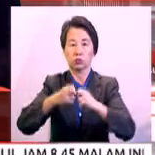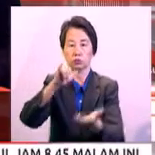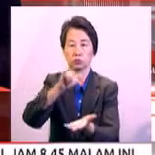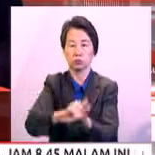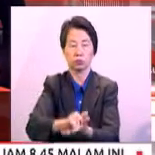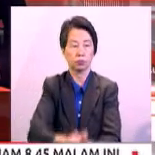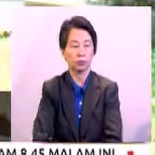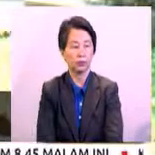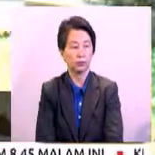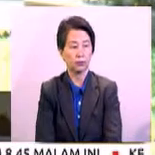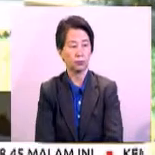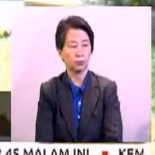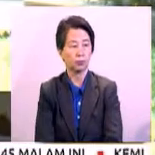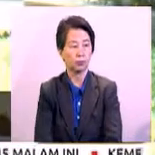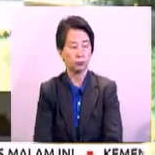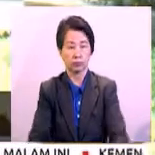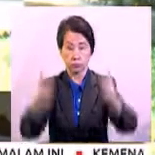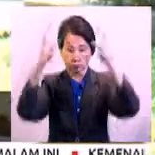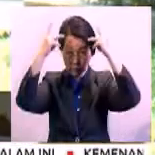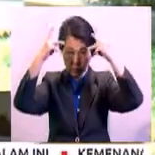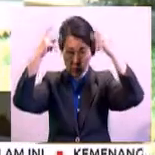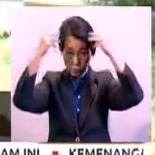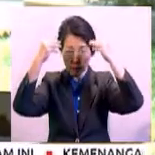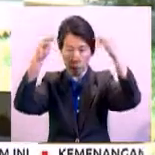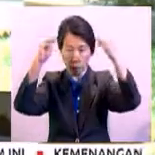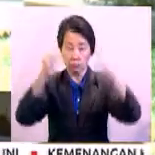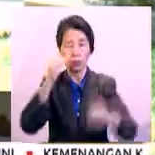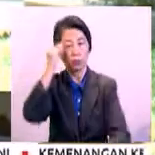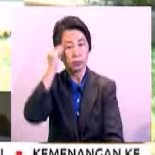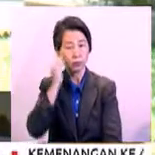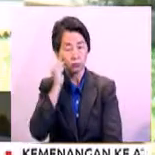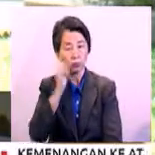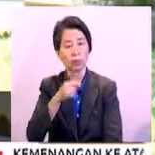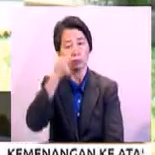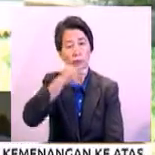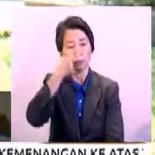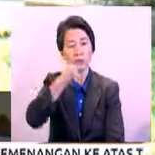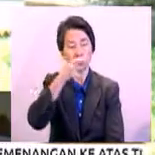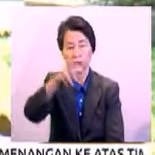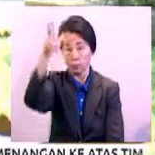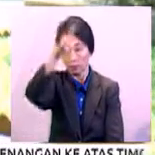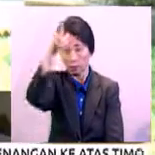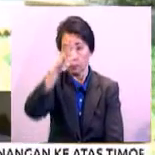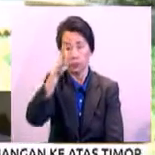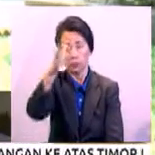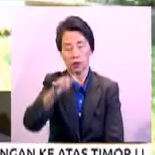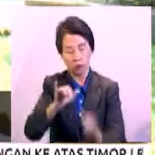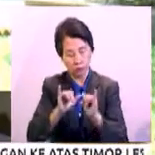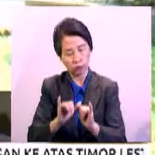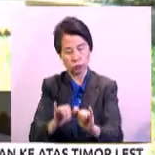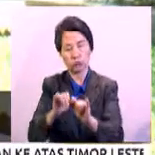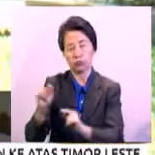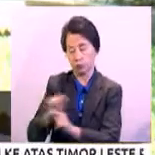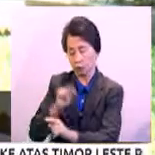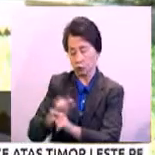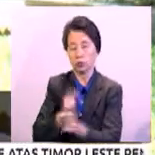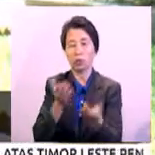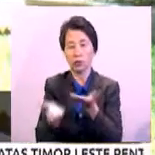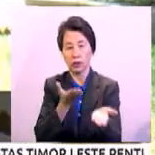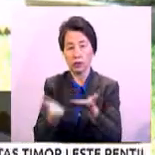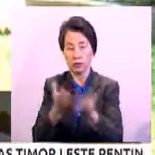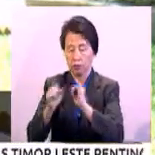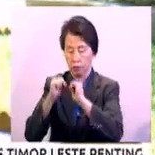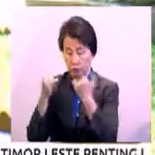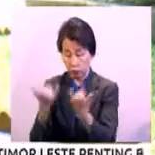Perdana Menteri Tun Dr. Mahathir Mohamad menyatakan kerajaan akan terus menggunakan perkhidmatan